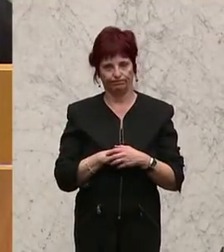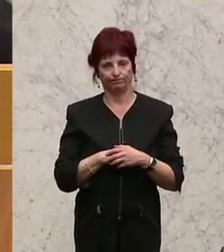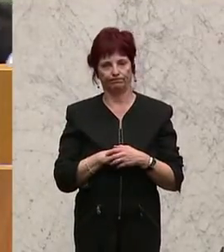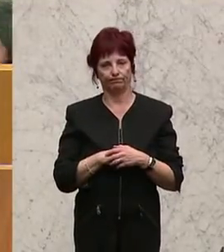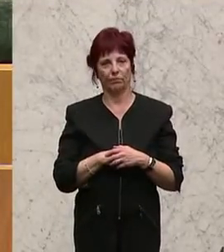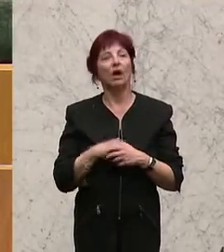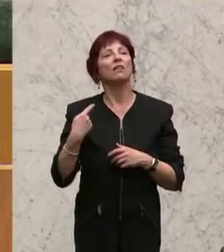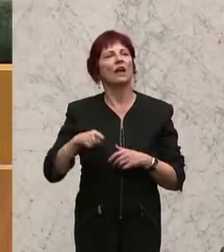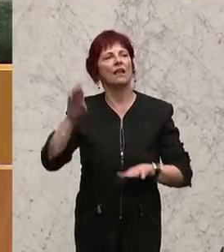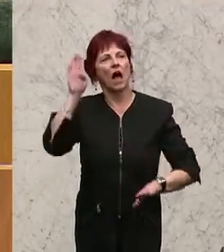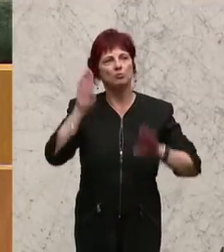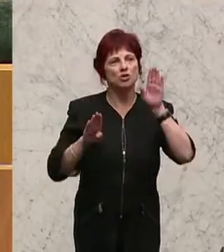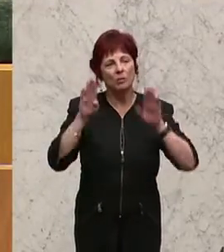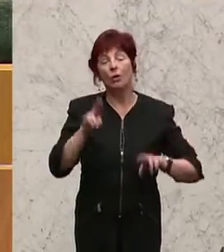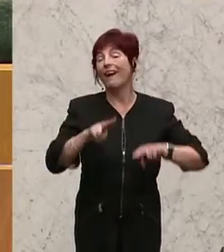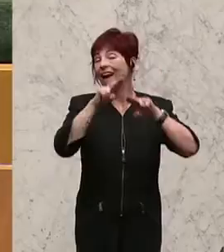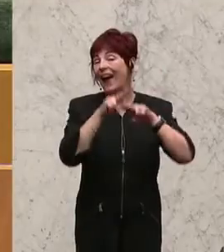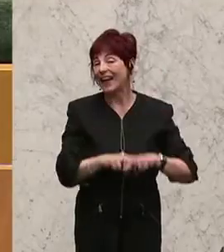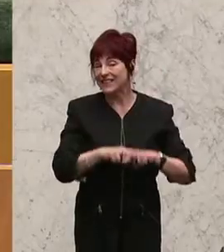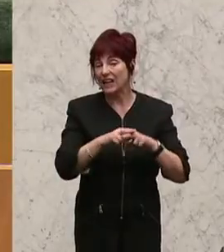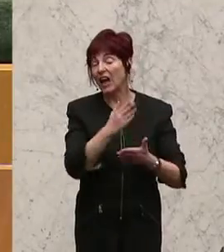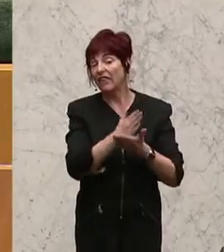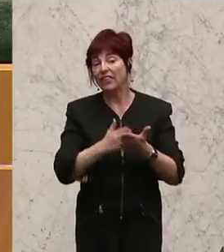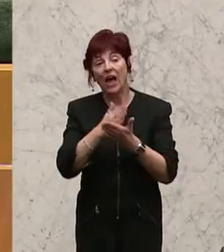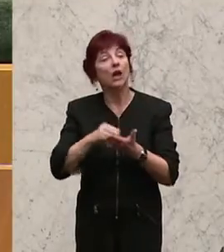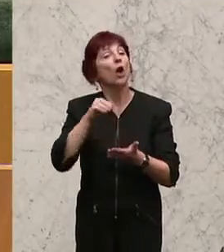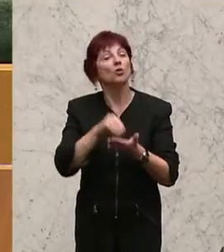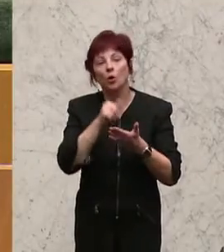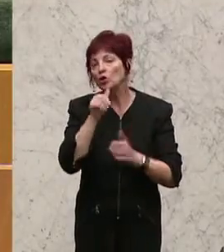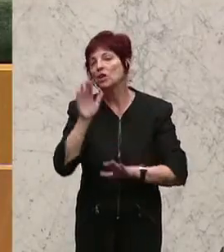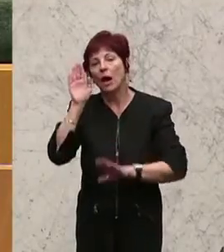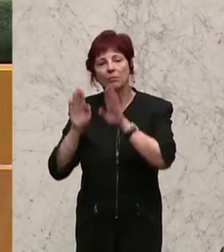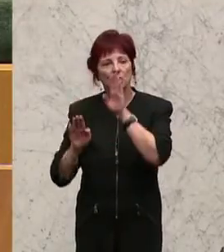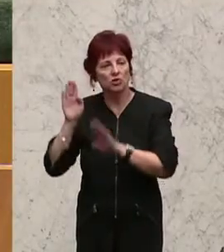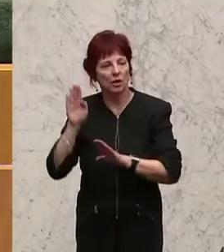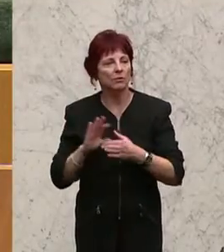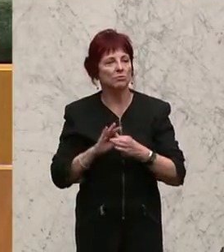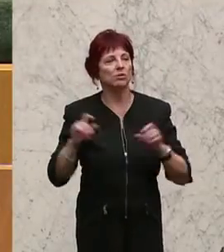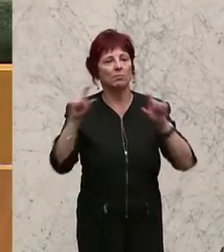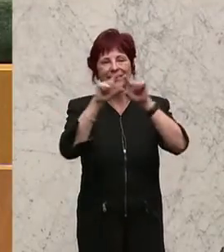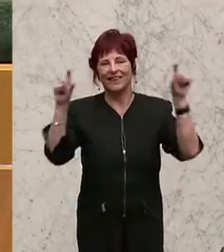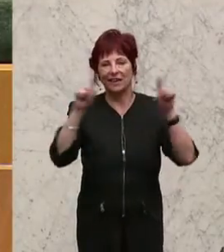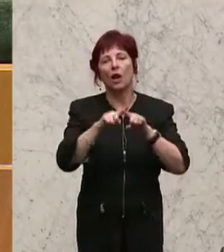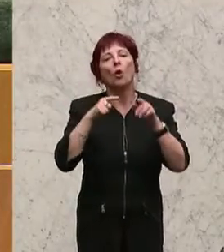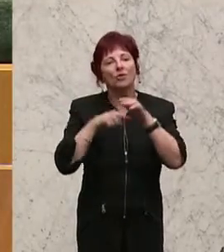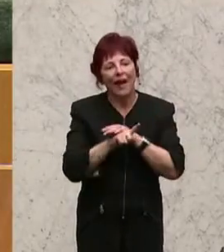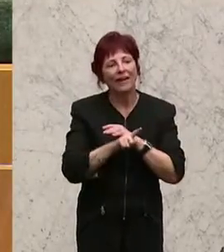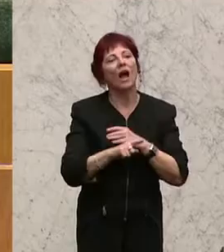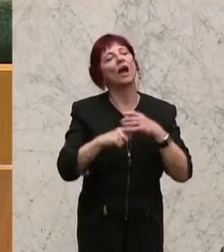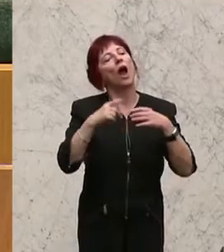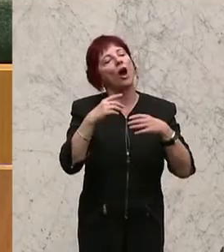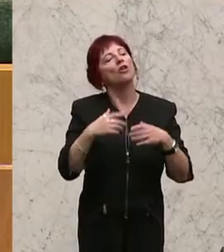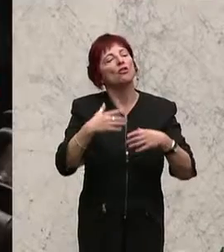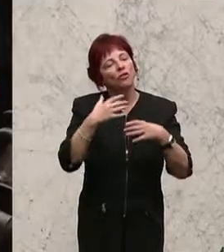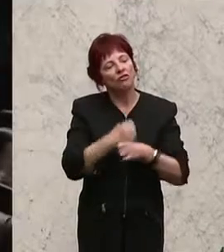Schließlich Abstimmung über die restlichen, noch nicht abgestimmten Teile des Gesetzentwurfs samt Titel und Eingang in der Fassung des Ausschussberichtes. Wer